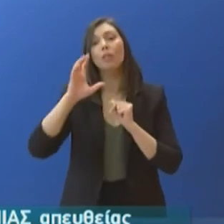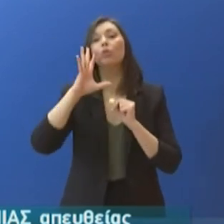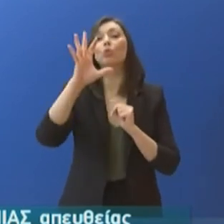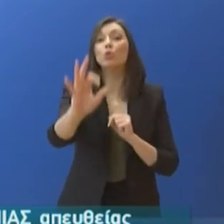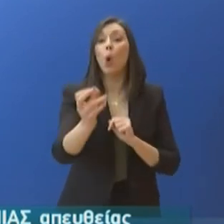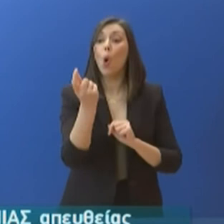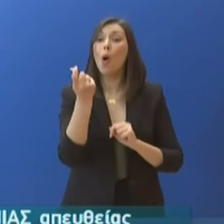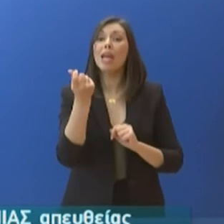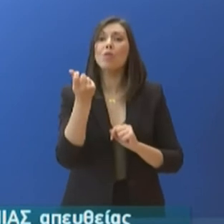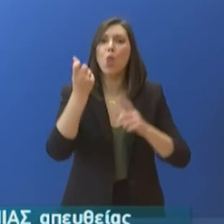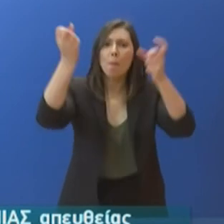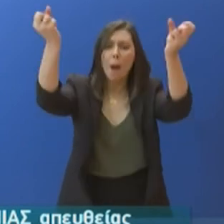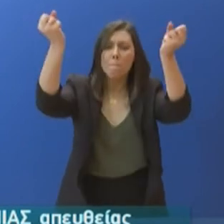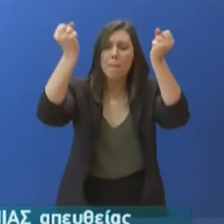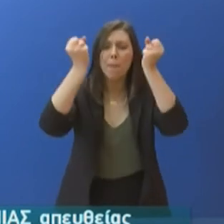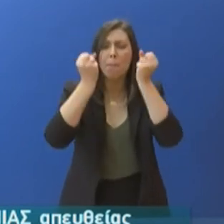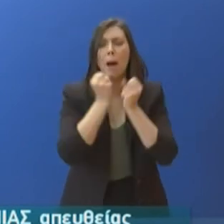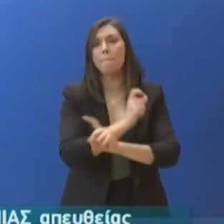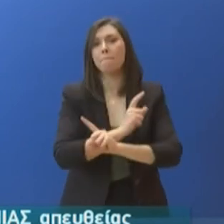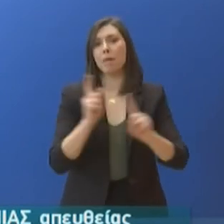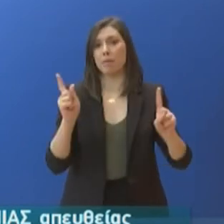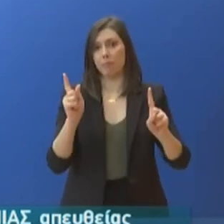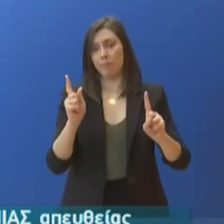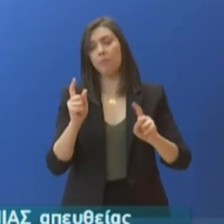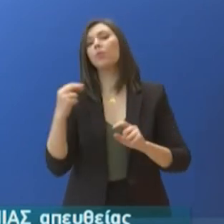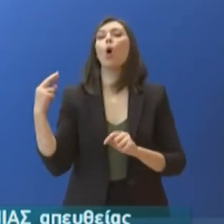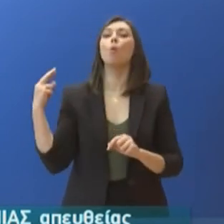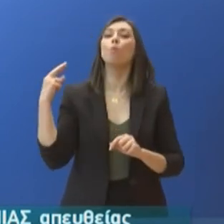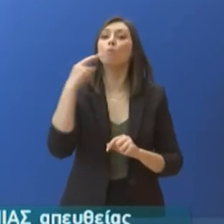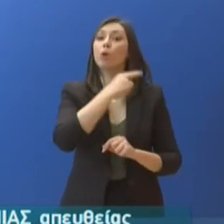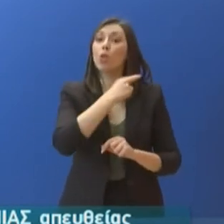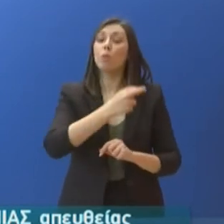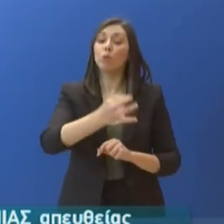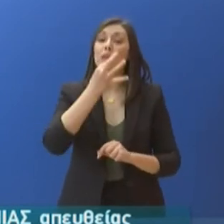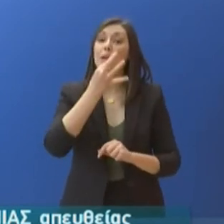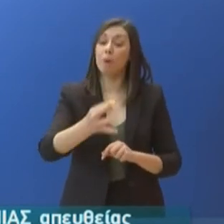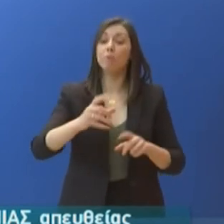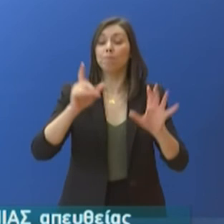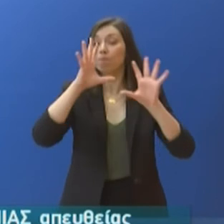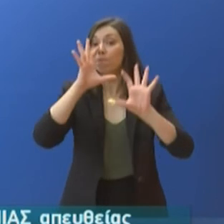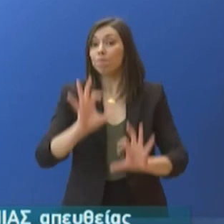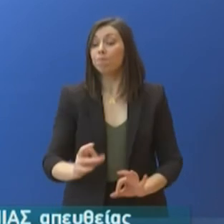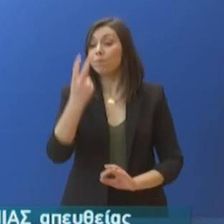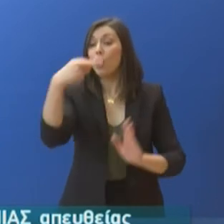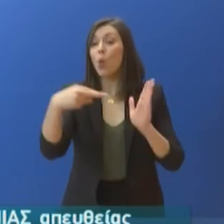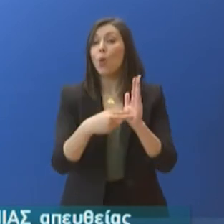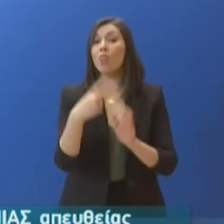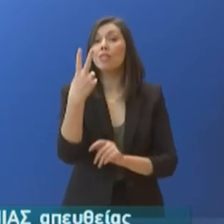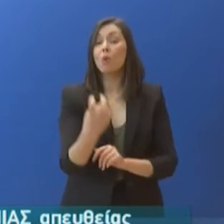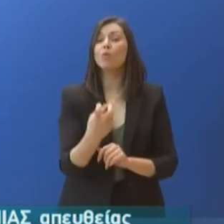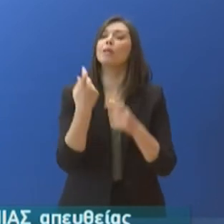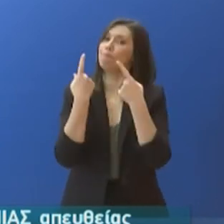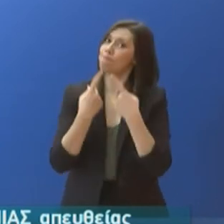έχει η διεθνής κρίση στην οικονομία μας. Όπως τόνισε ο Πεθυπουργός, είναι πλέον ξεκάθαρο ότι το 2020 θα είναι μια διαφορετική χρονιά